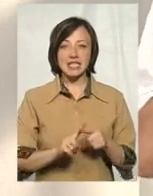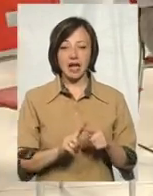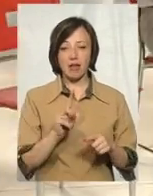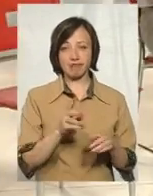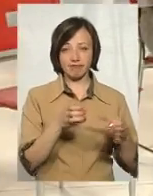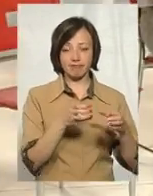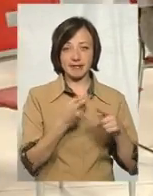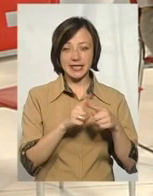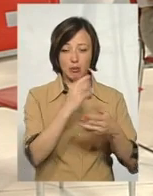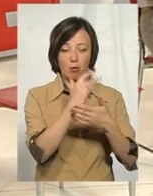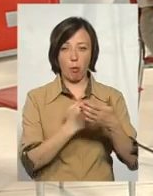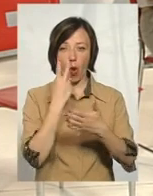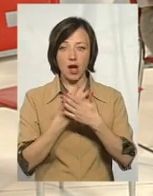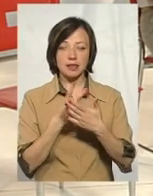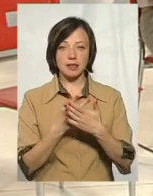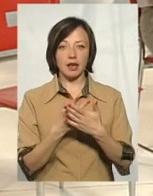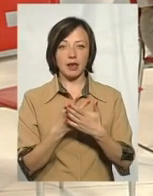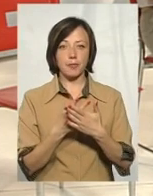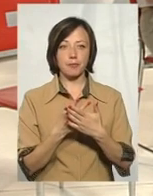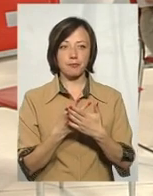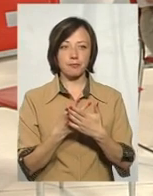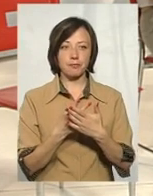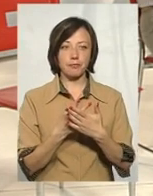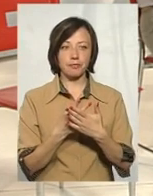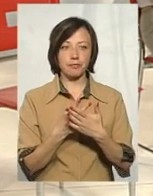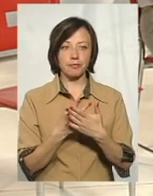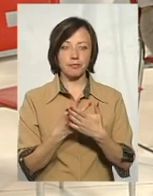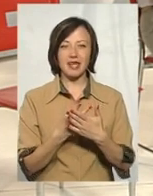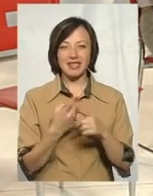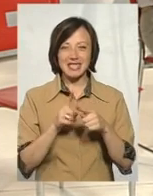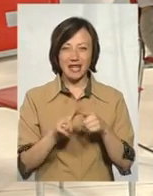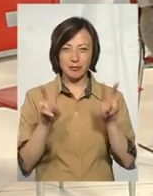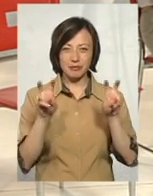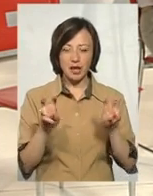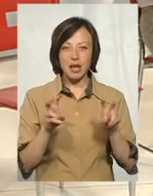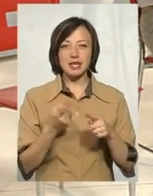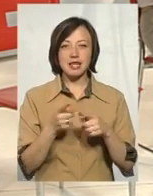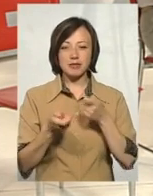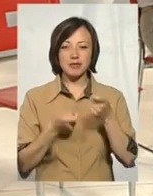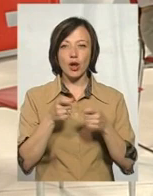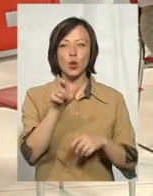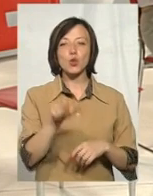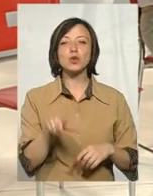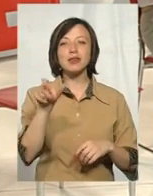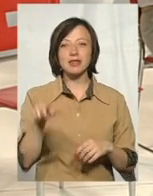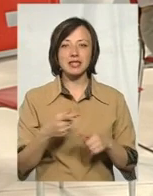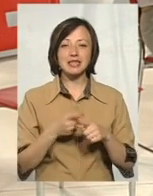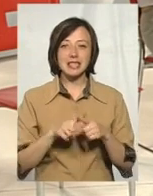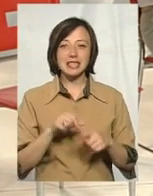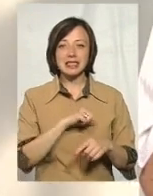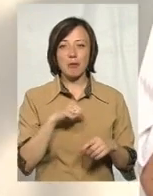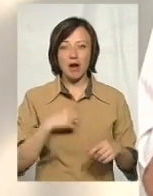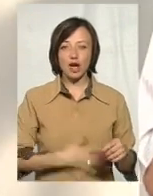показників, це загальне число – коліформ. Це, в принципі, продукти життєдіяльності людини. І сама